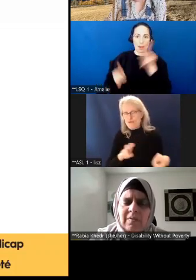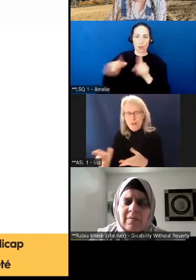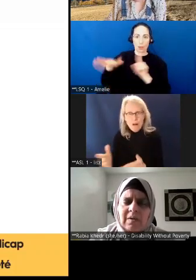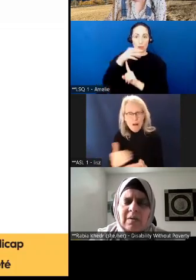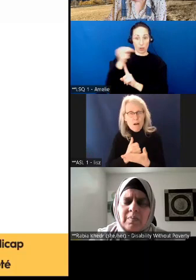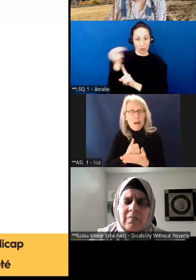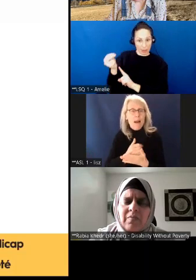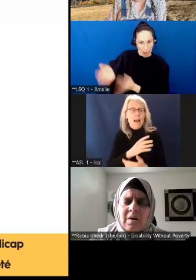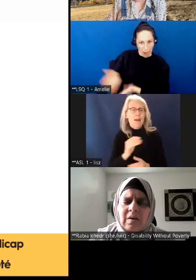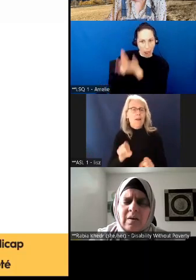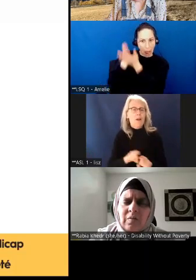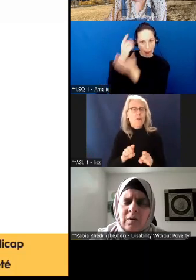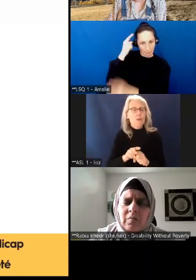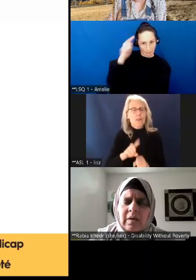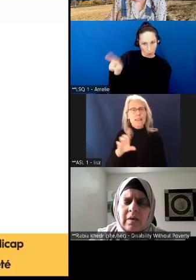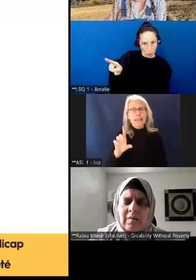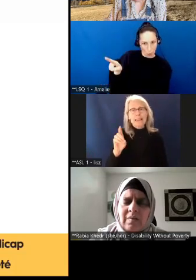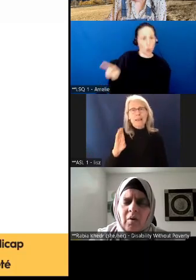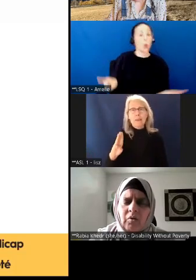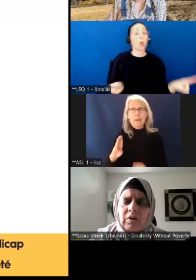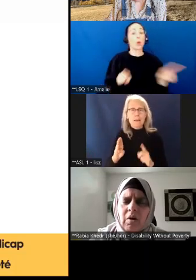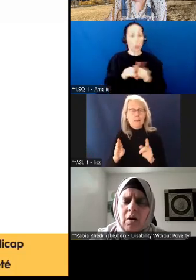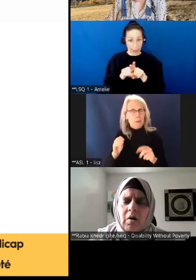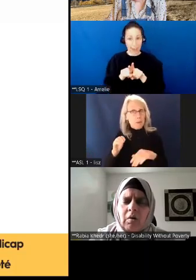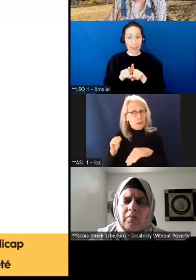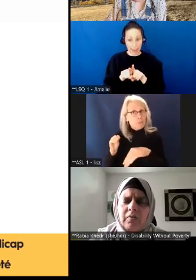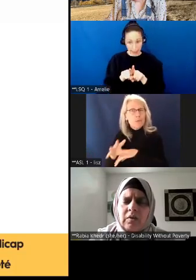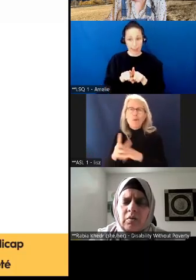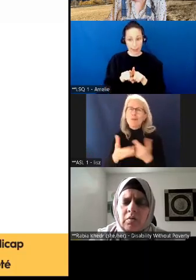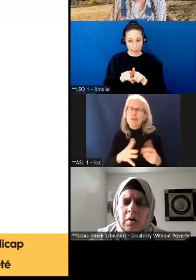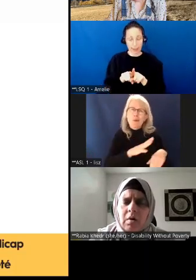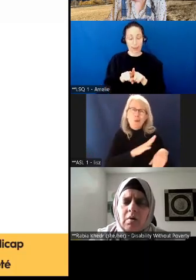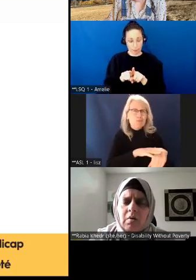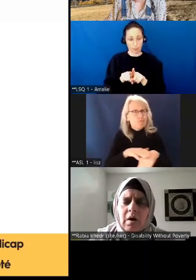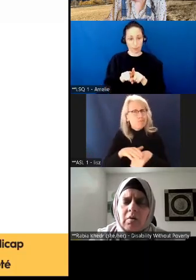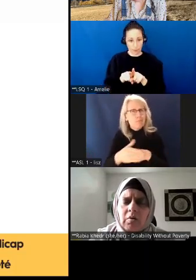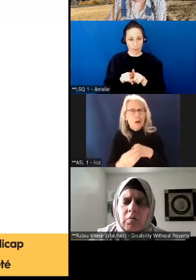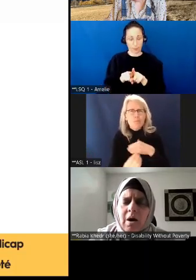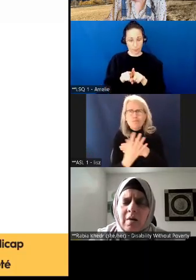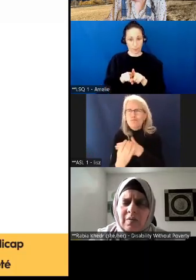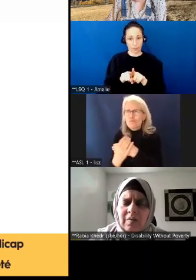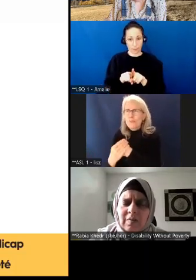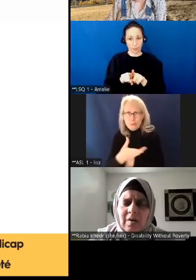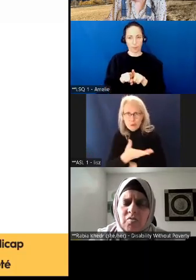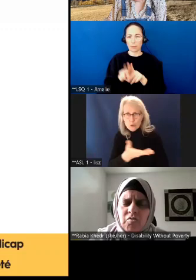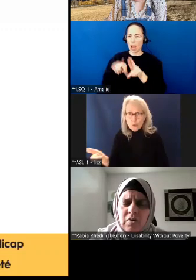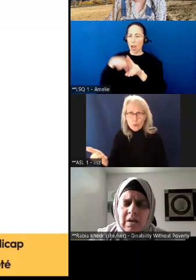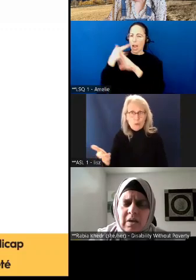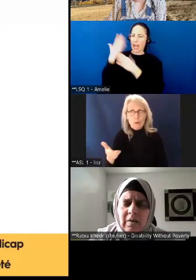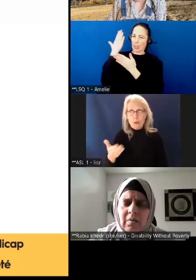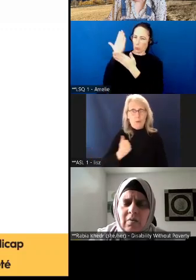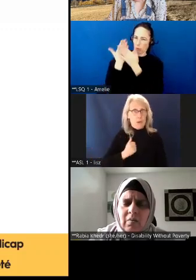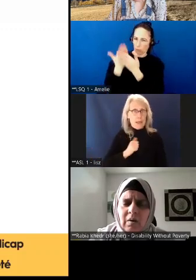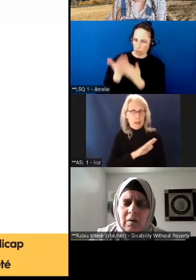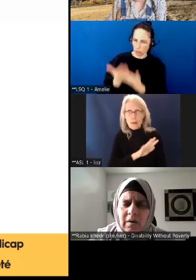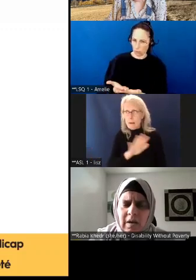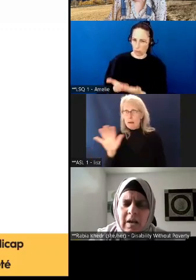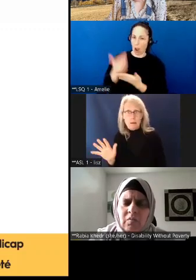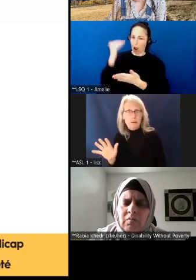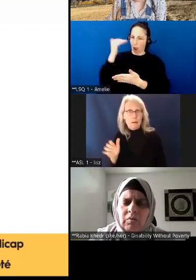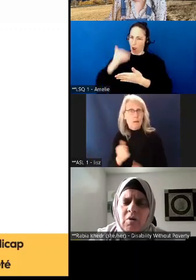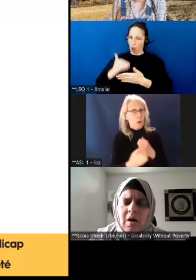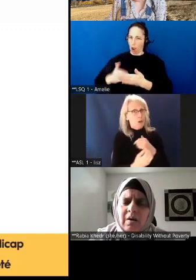de handicap. Et nous allons aussi partager nos résultats de définir la